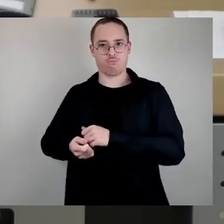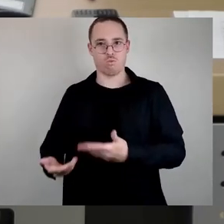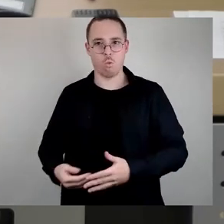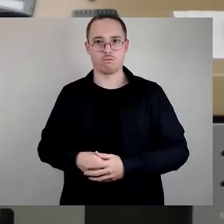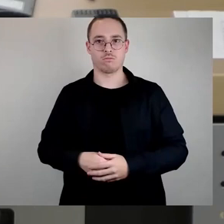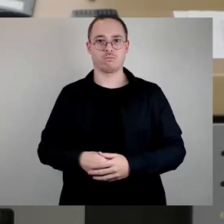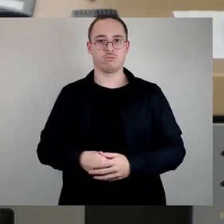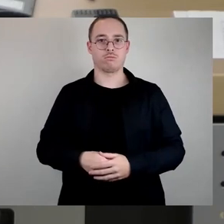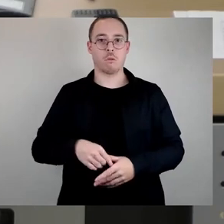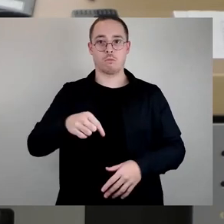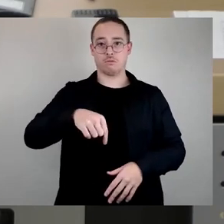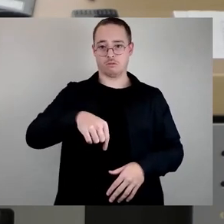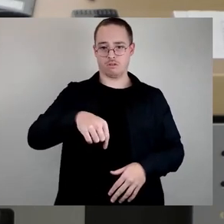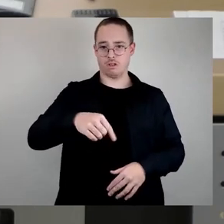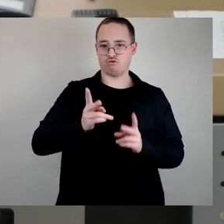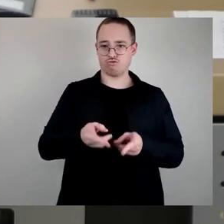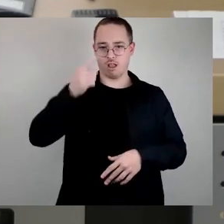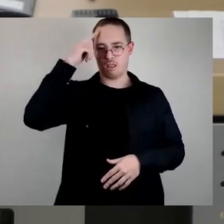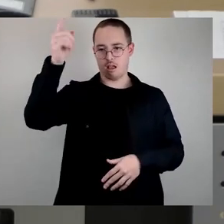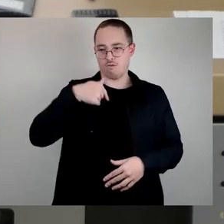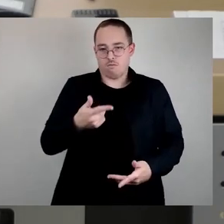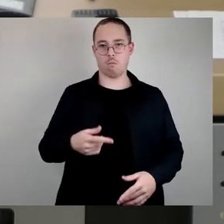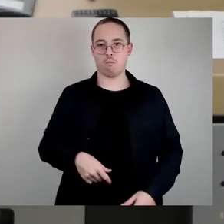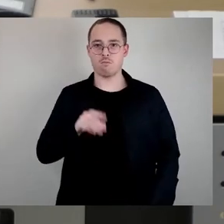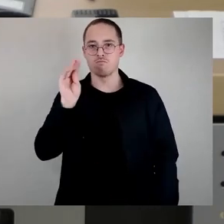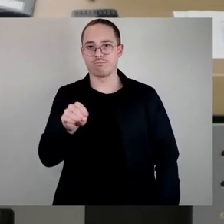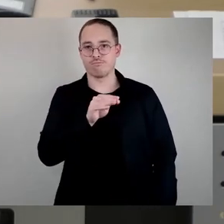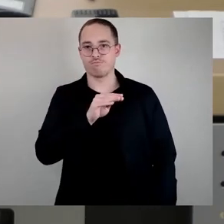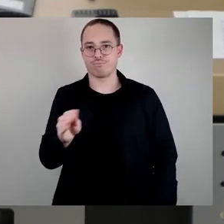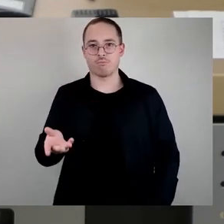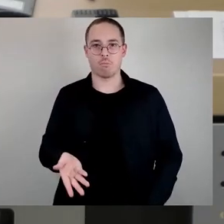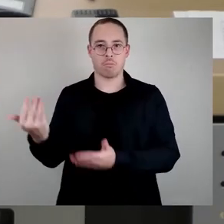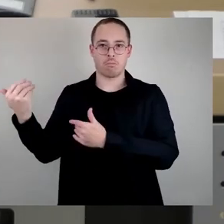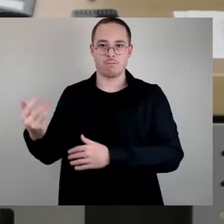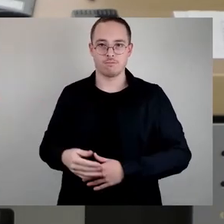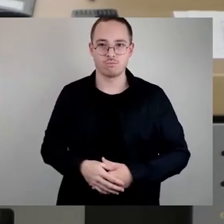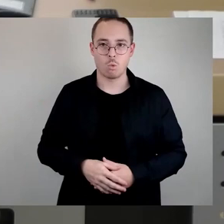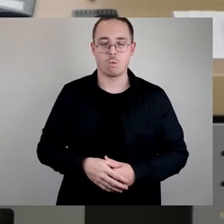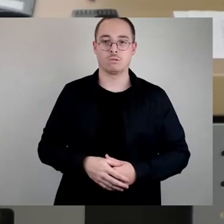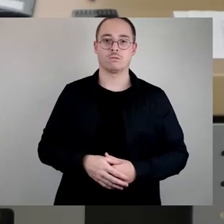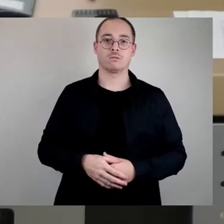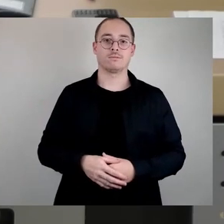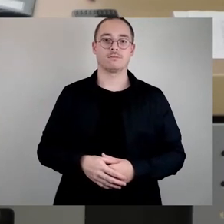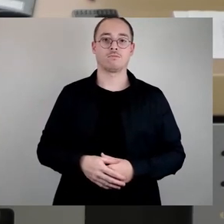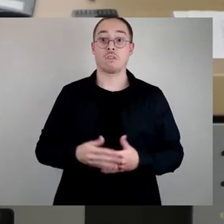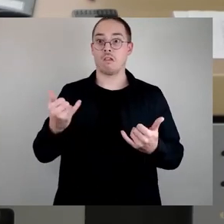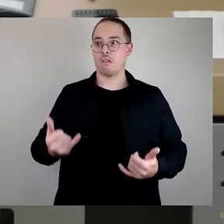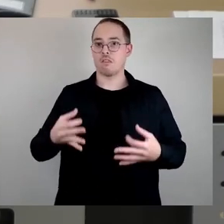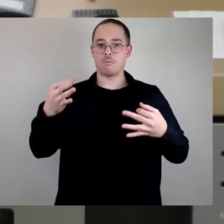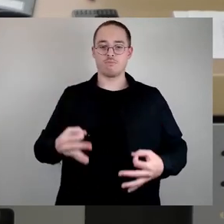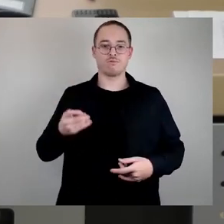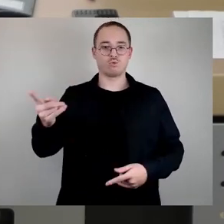Lautstärkeregelung aufgenommen. Und nun wurde seitens der Landesdirektion die Lautstärkeregelung als unzulässig eingestuft.